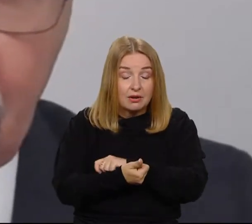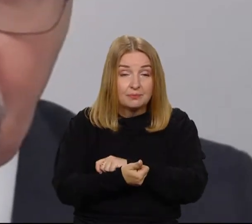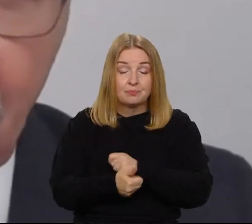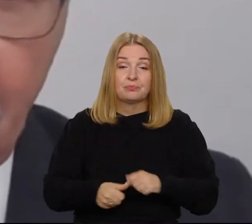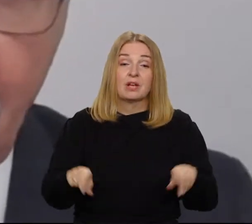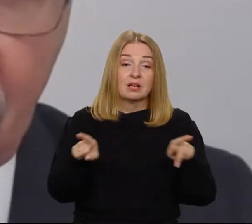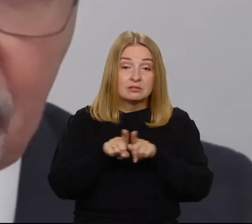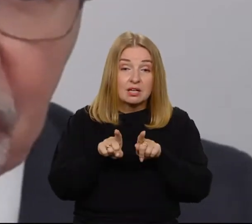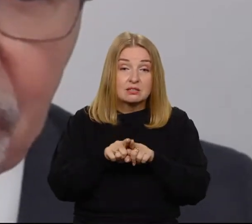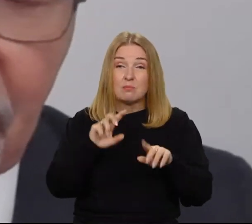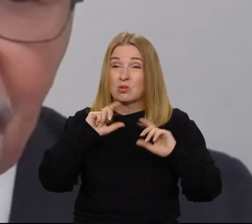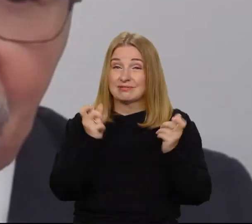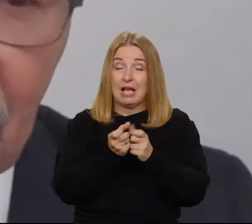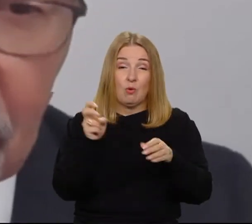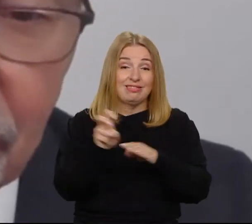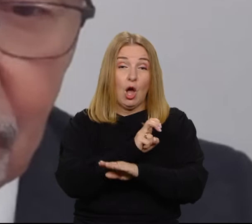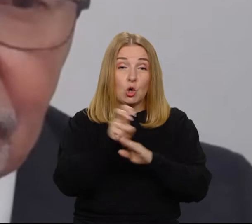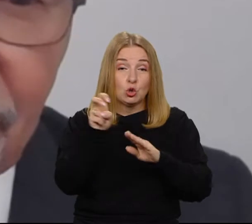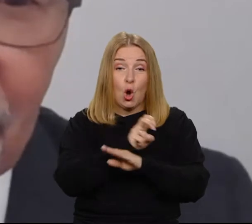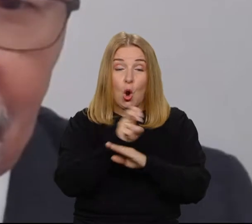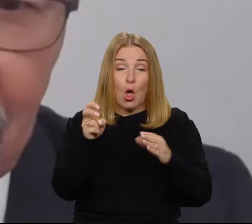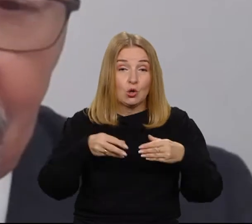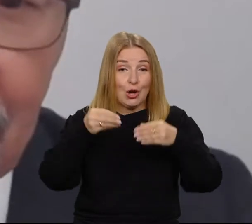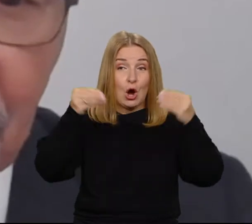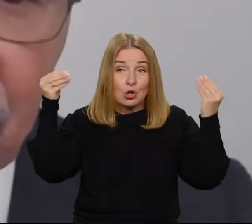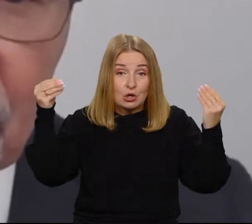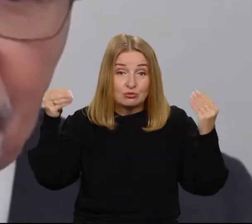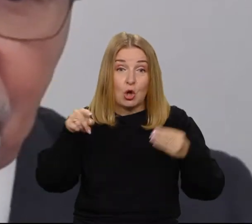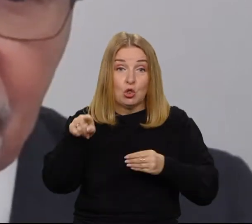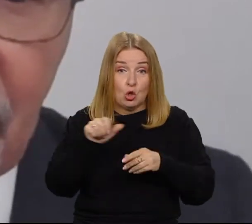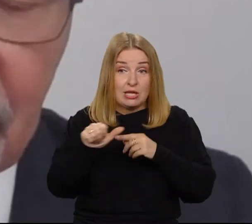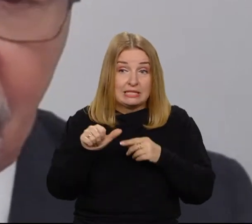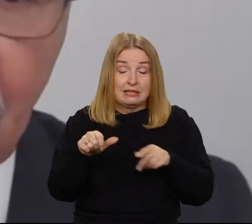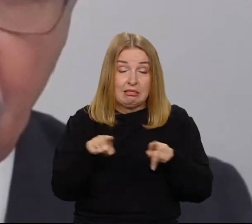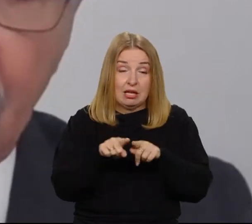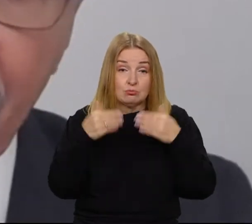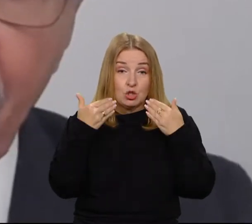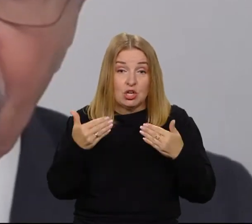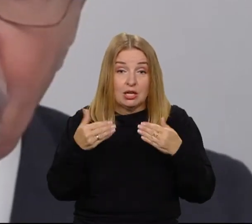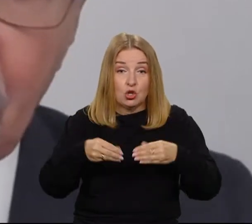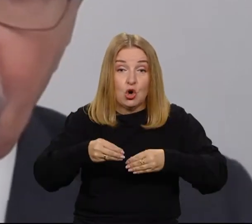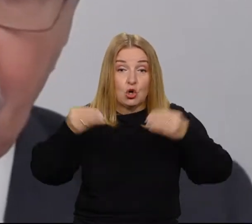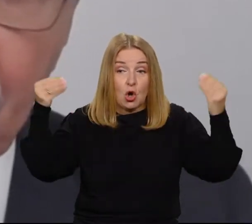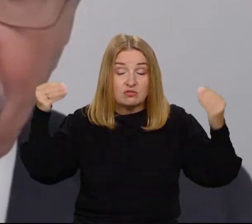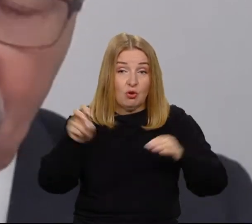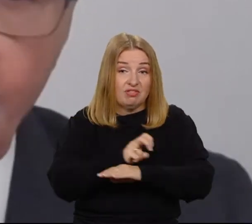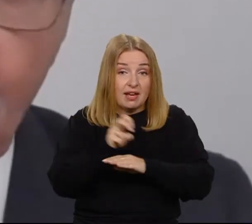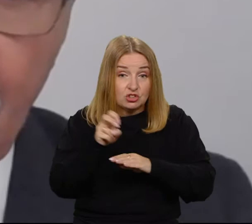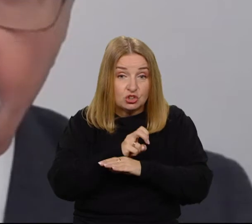początku o tej technologii, która kroczy przed nami. To jest oczywiście też wynik naszego postępu cywilizacyjnego i